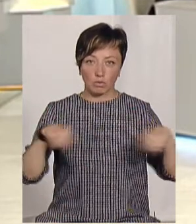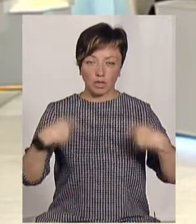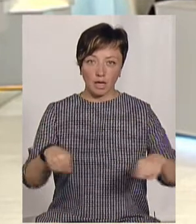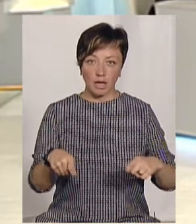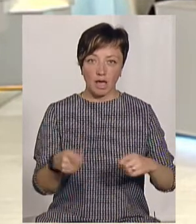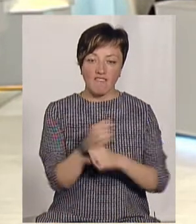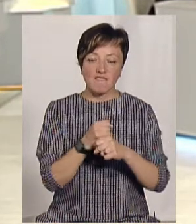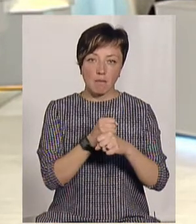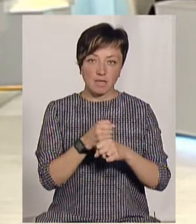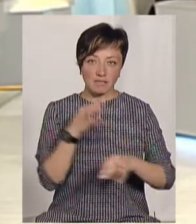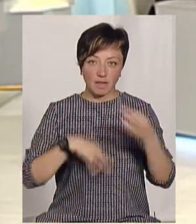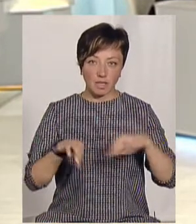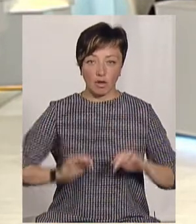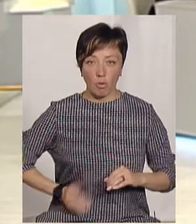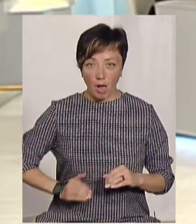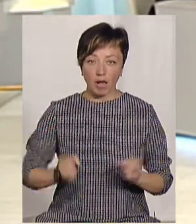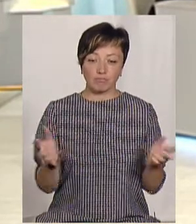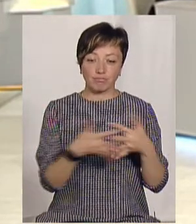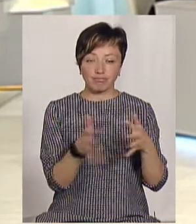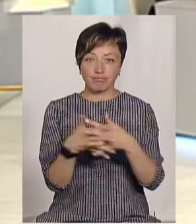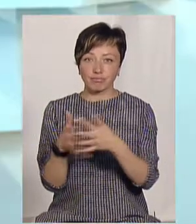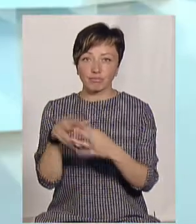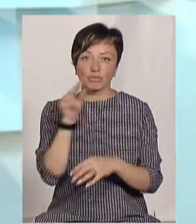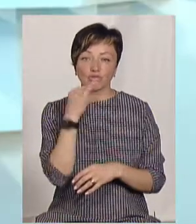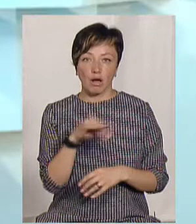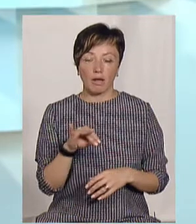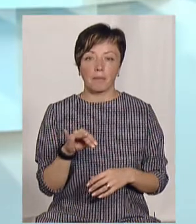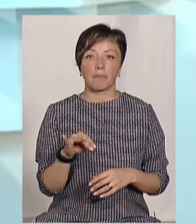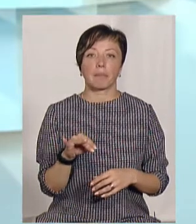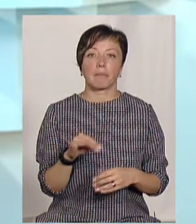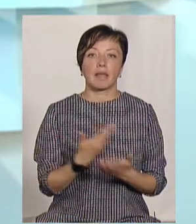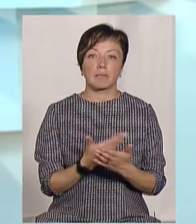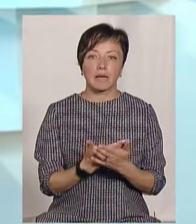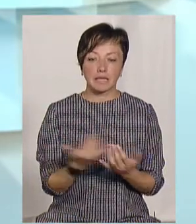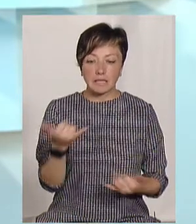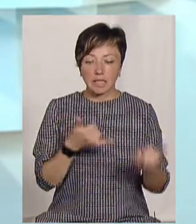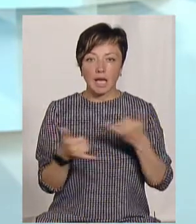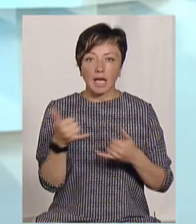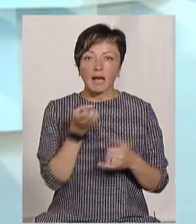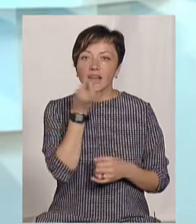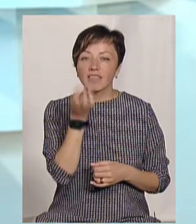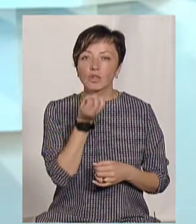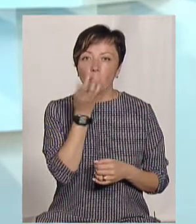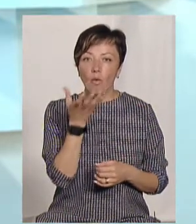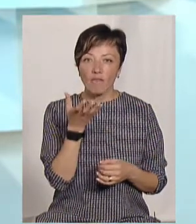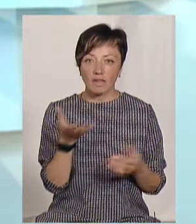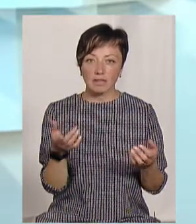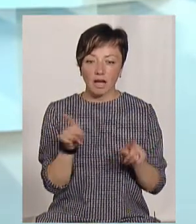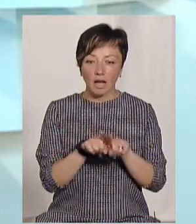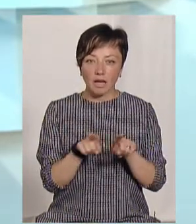а також робить такі суміші трав, чаїв. Робить, наприклад, квітковий сироп з квітів.